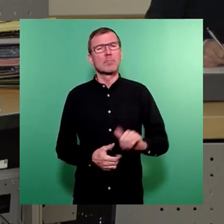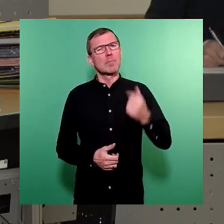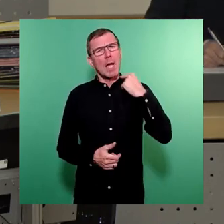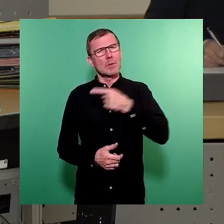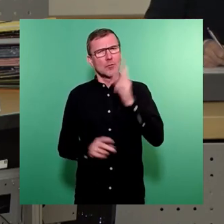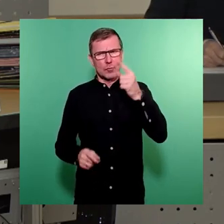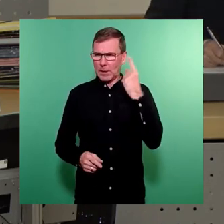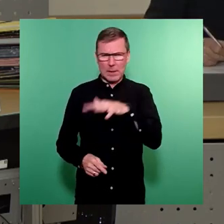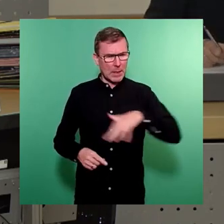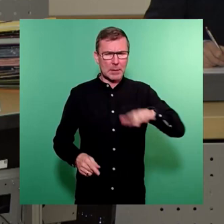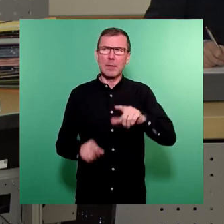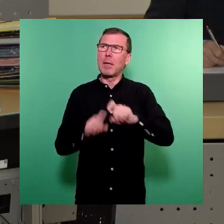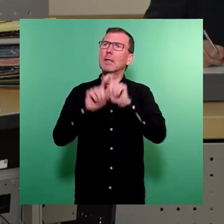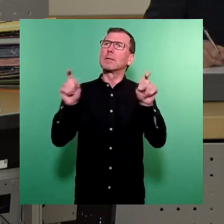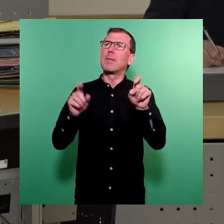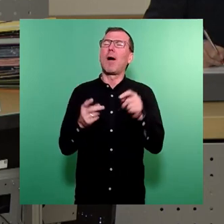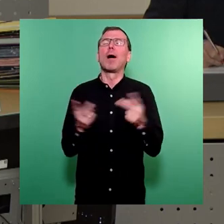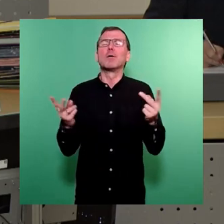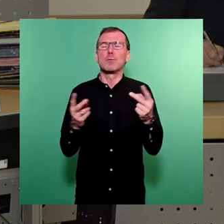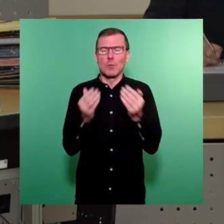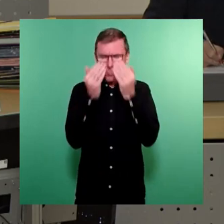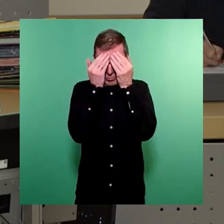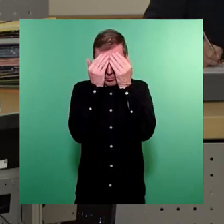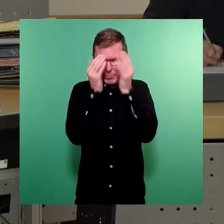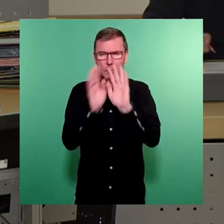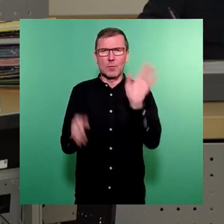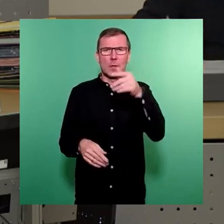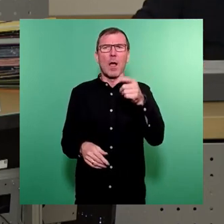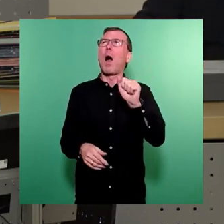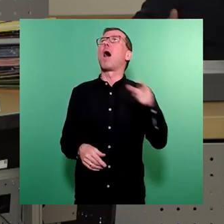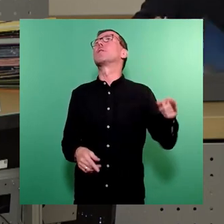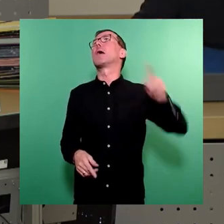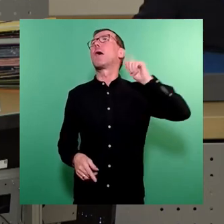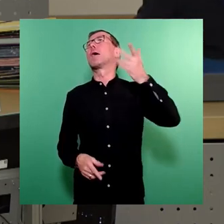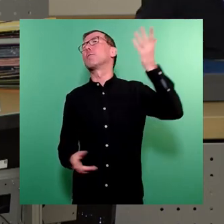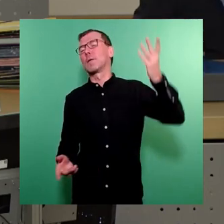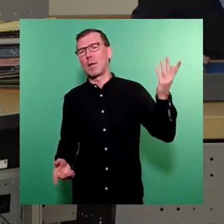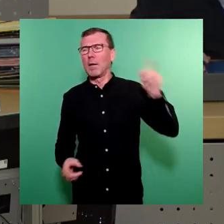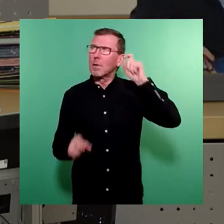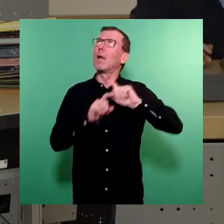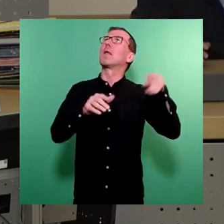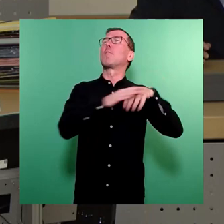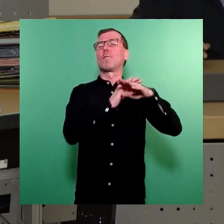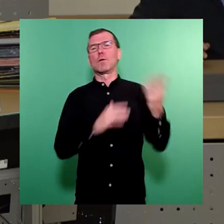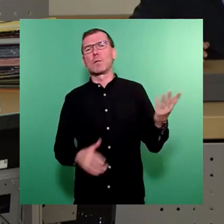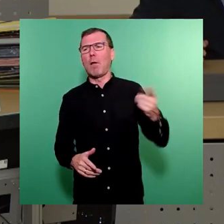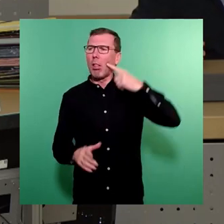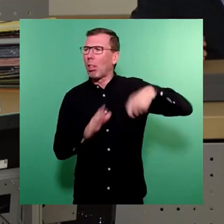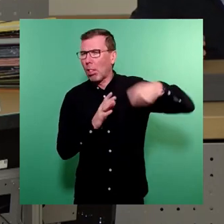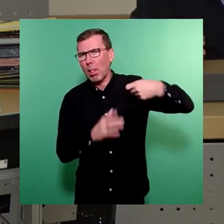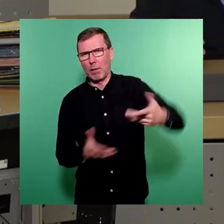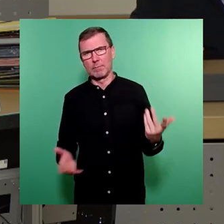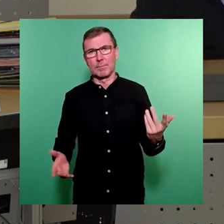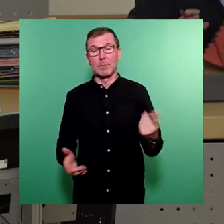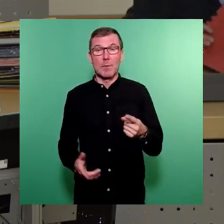hier im Plenum rollen bei dem Thema ohnehin mit den Augen und denken sich, die AfD schon wieder, wieder das Thema Flüchtlinge, die alte Leier. Und wissen